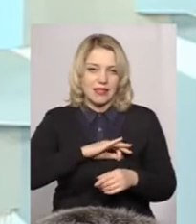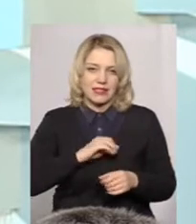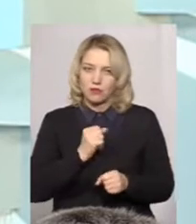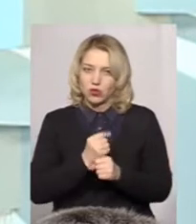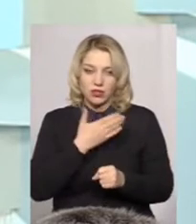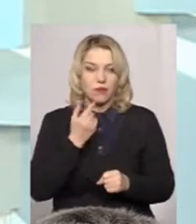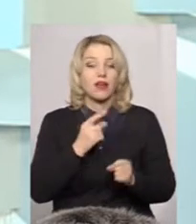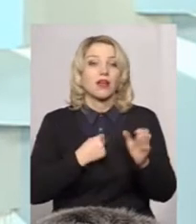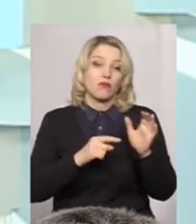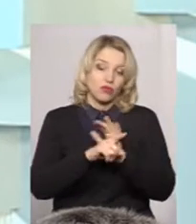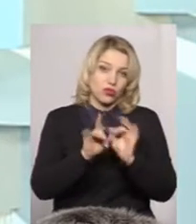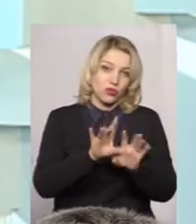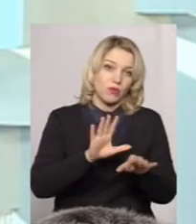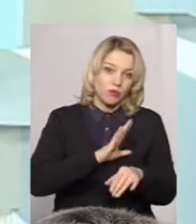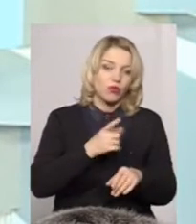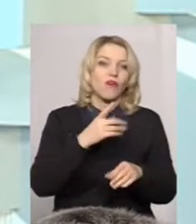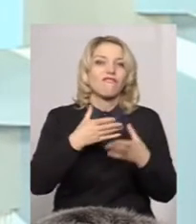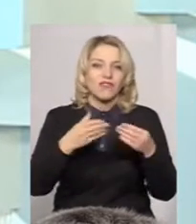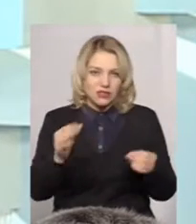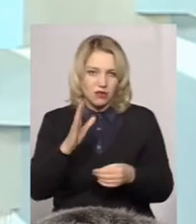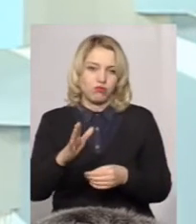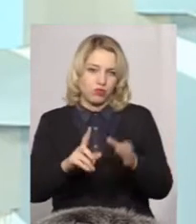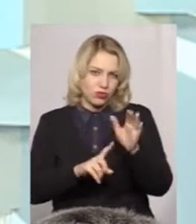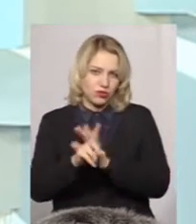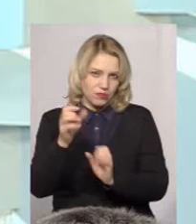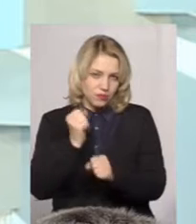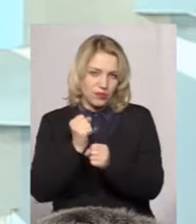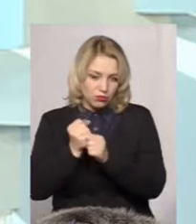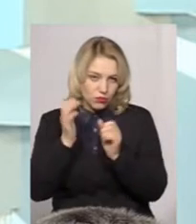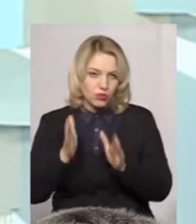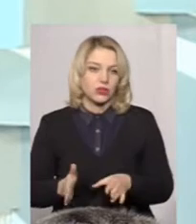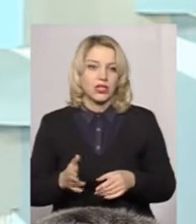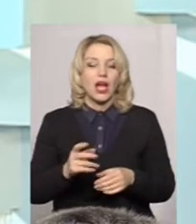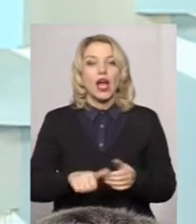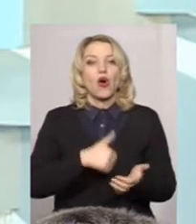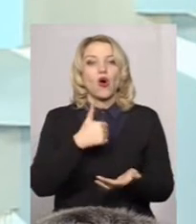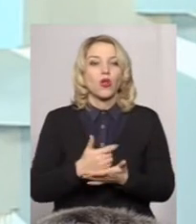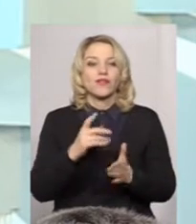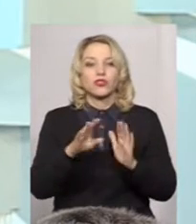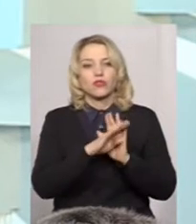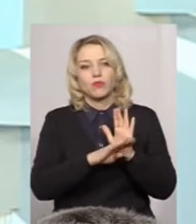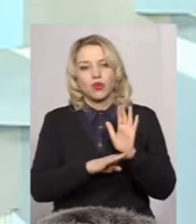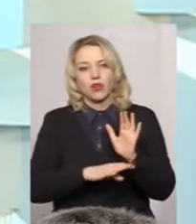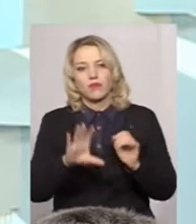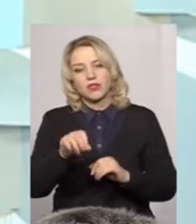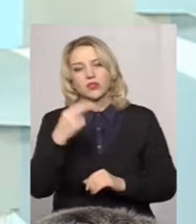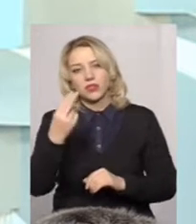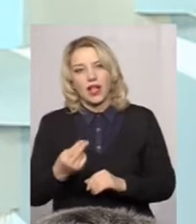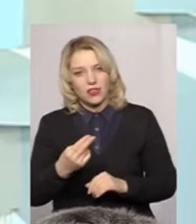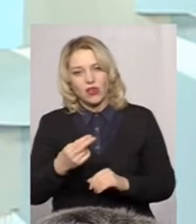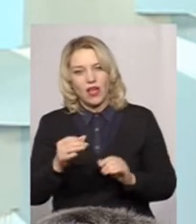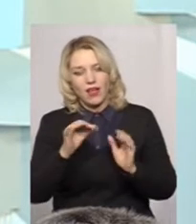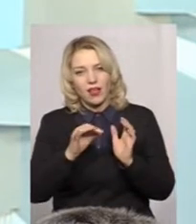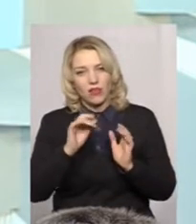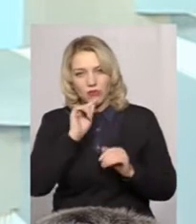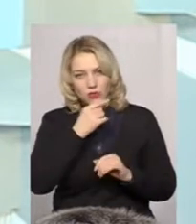говорив, чому це. Я думаю, що навісні решта буде введена. І саме головне, що в програмах соціально-економічного розвитку громад